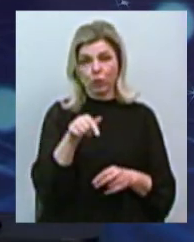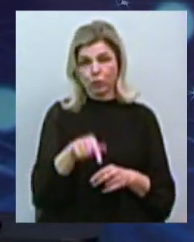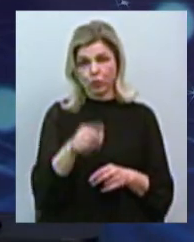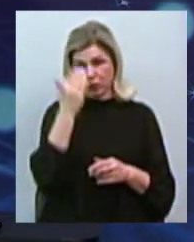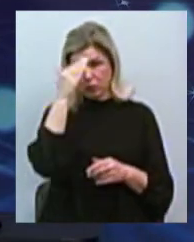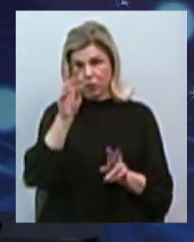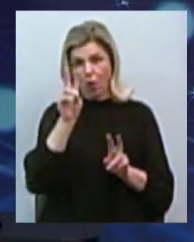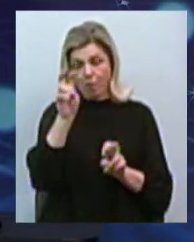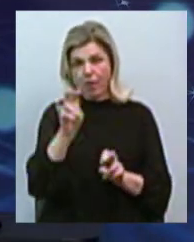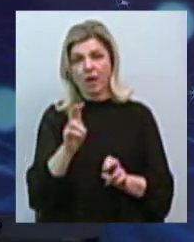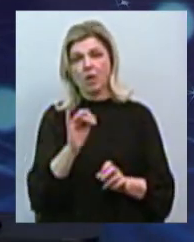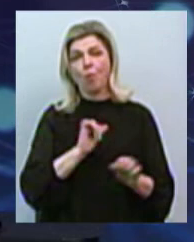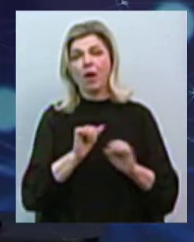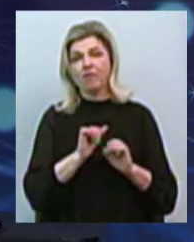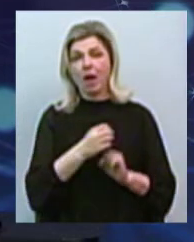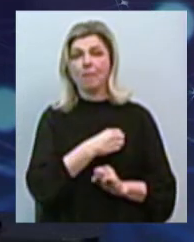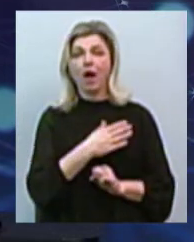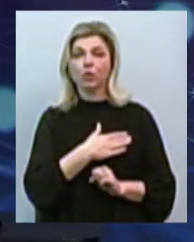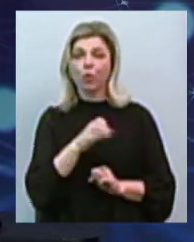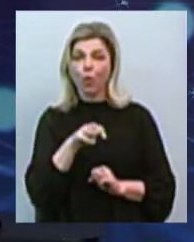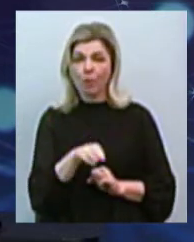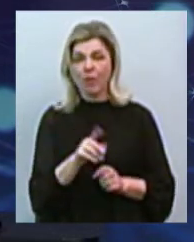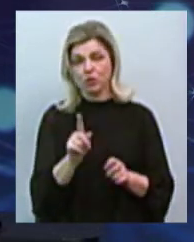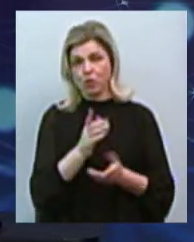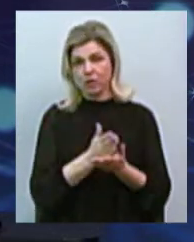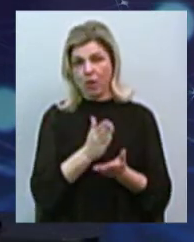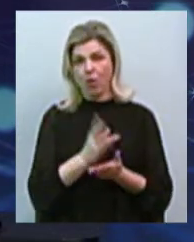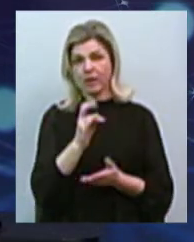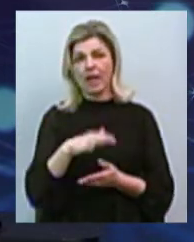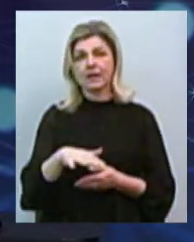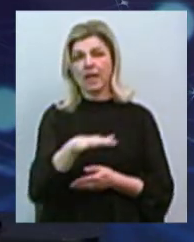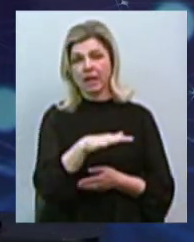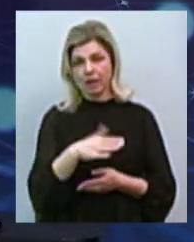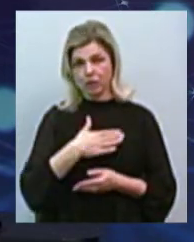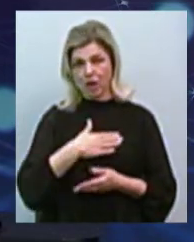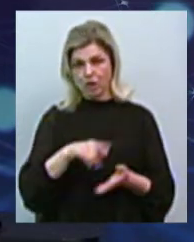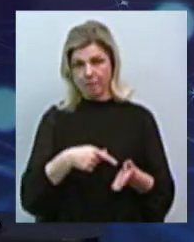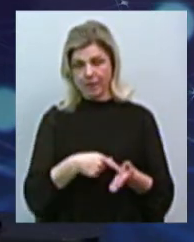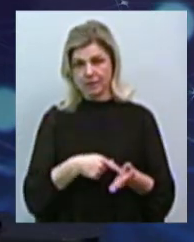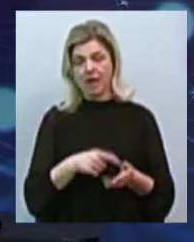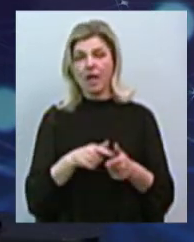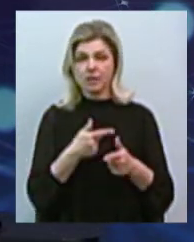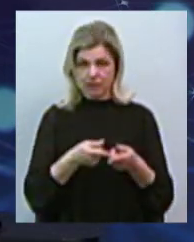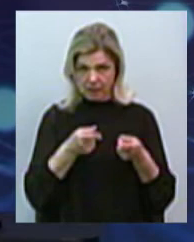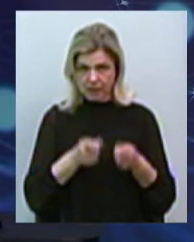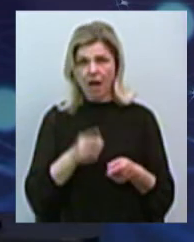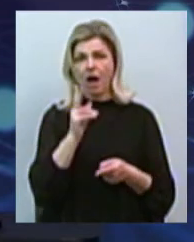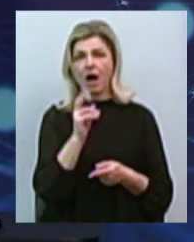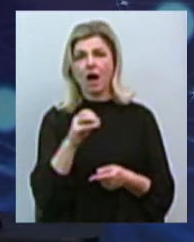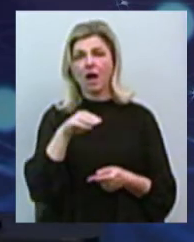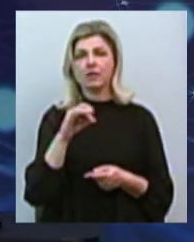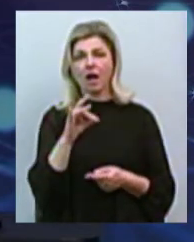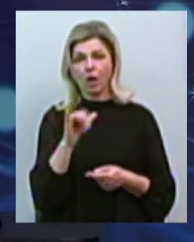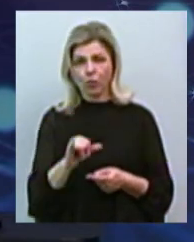майном, яке знаходиться на території нашого міста. Офшорна вона за визначенням, тому що з Катару, чи це відкрита